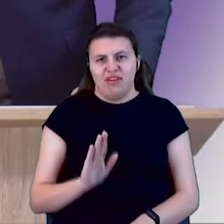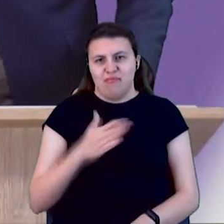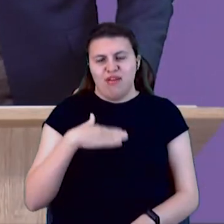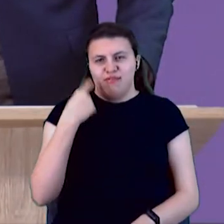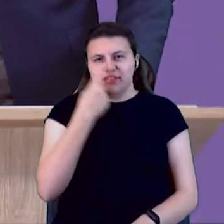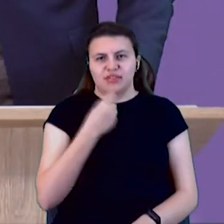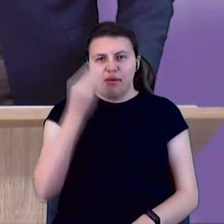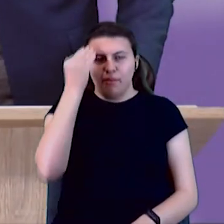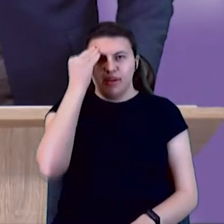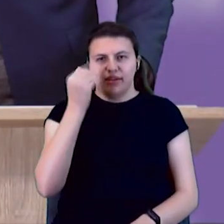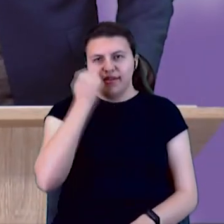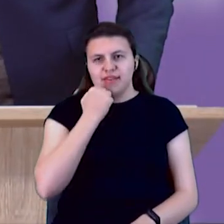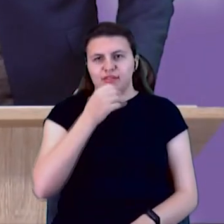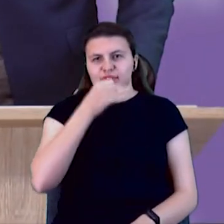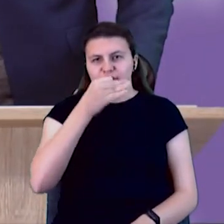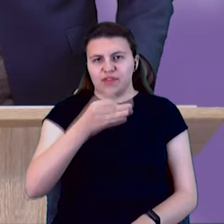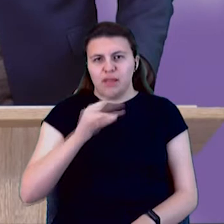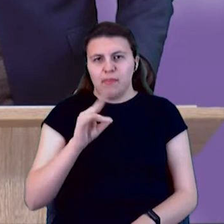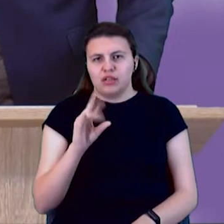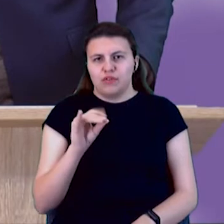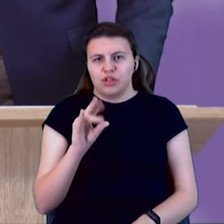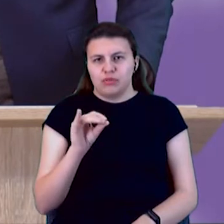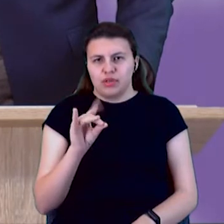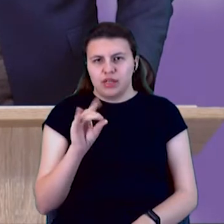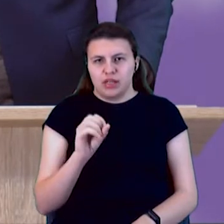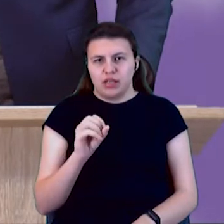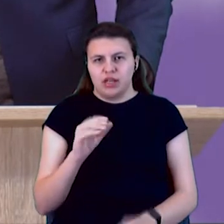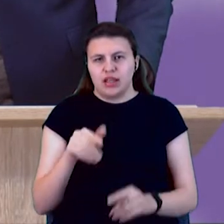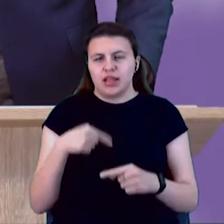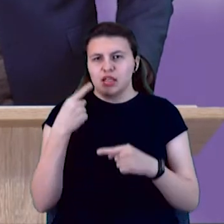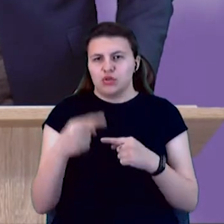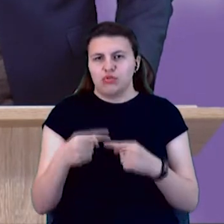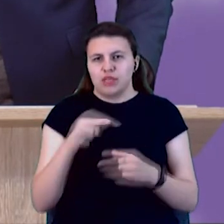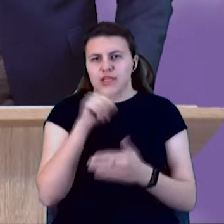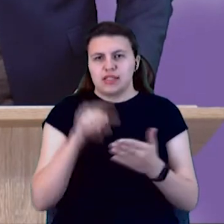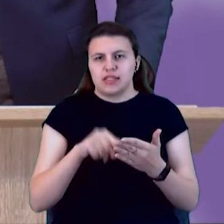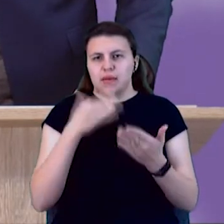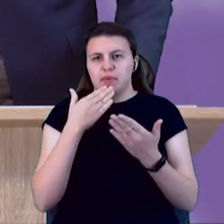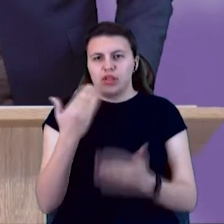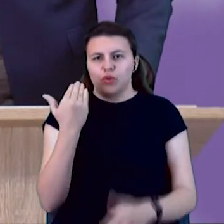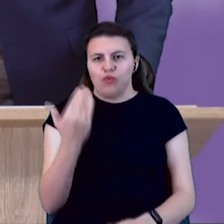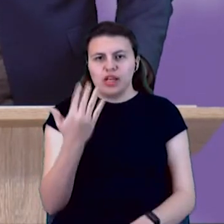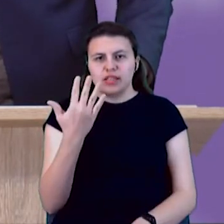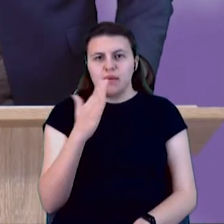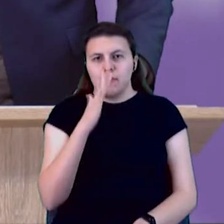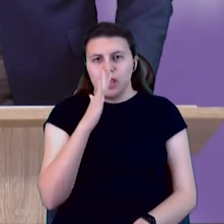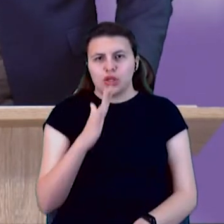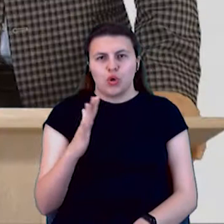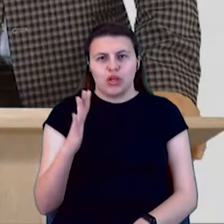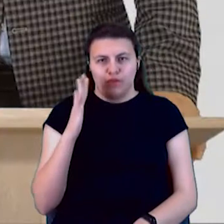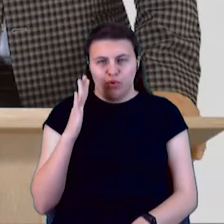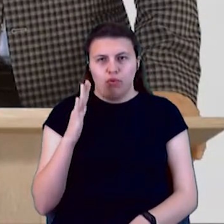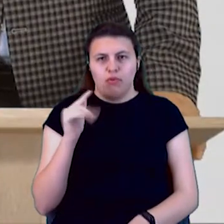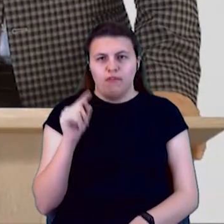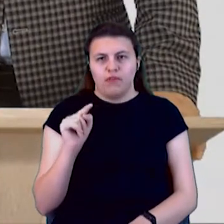Дякую вам за відповідь. Пане Володимире, давайте тоді наступне запитання до вас. П'ять років тому ви йшли до міської